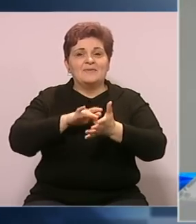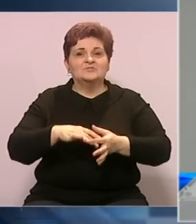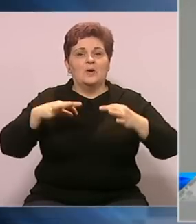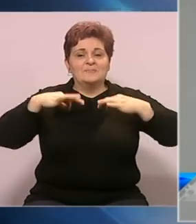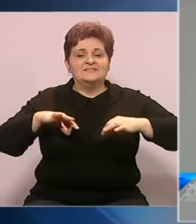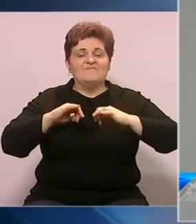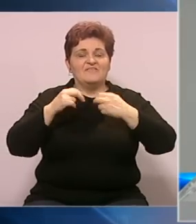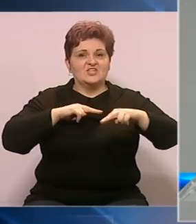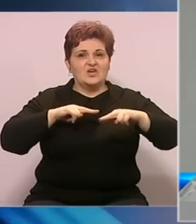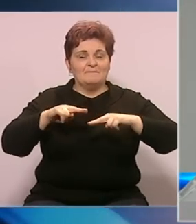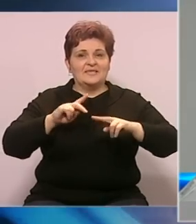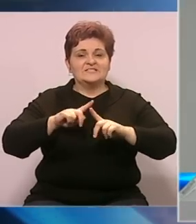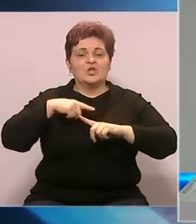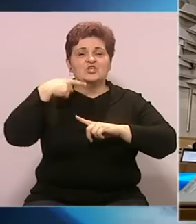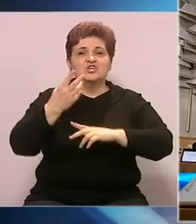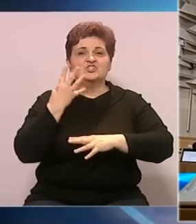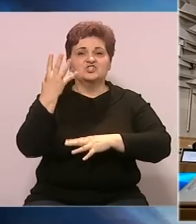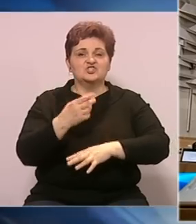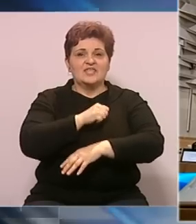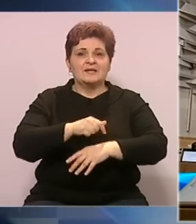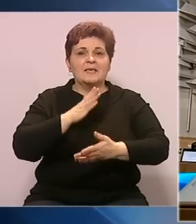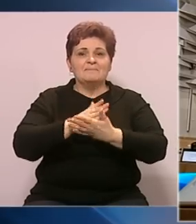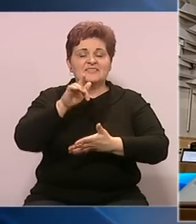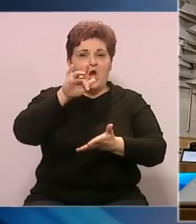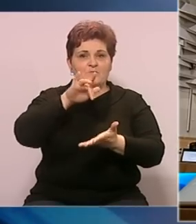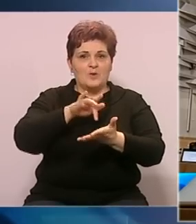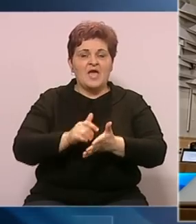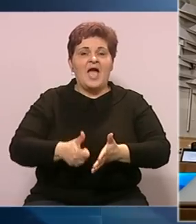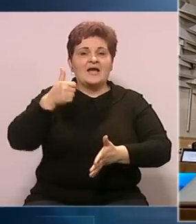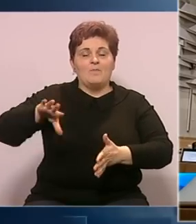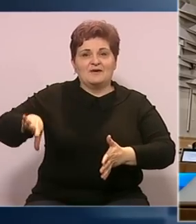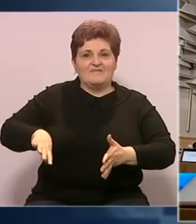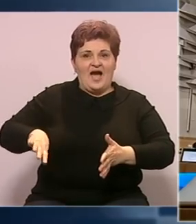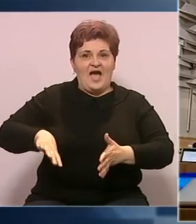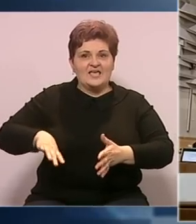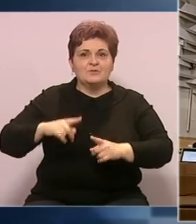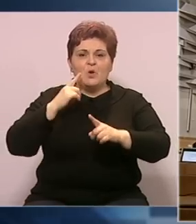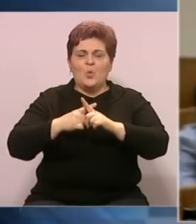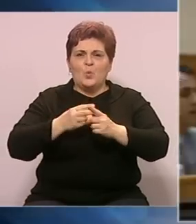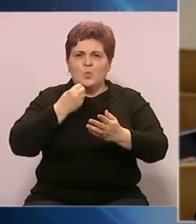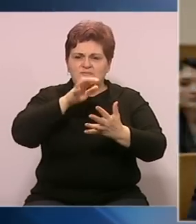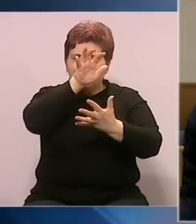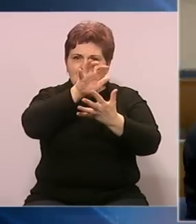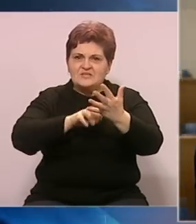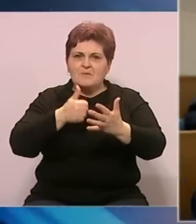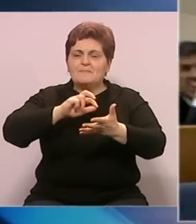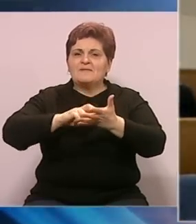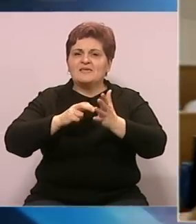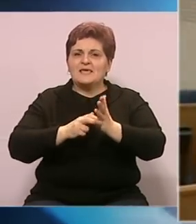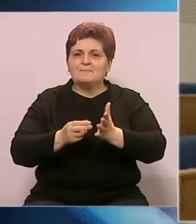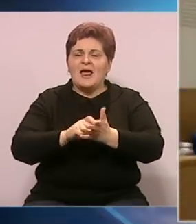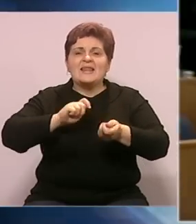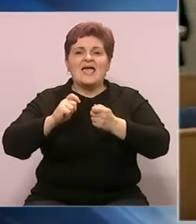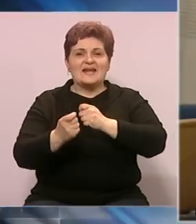ministara koja će u iduće četiri godine obnašati ovu poziciju kao prva žena. U detaljnom ekspozeu Krišto je u prvi plan stavila